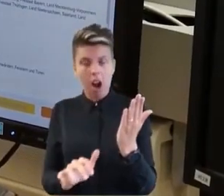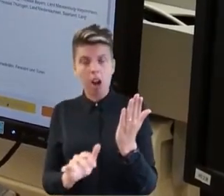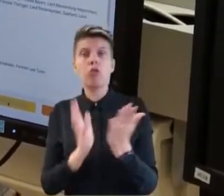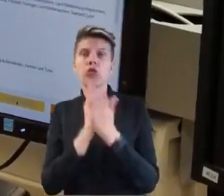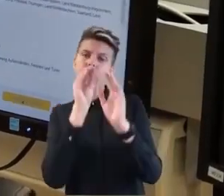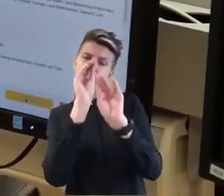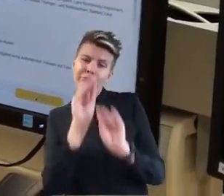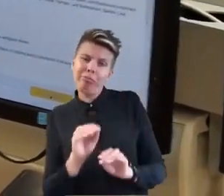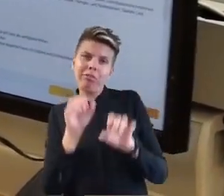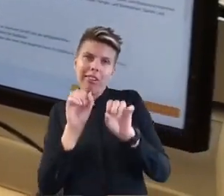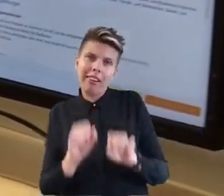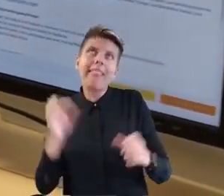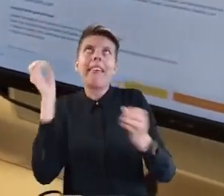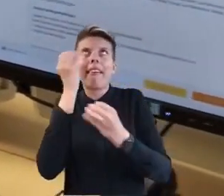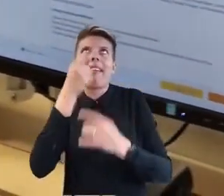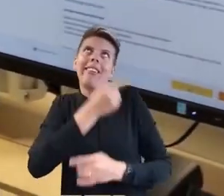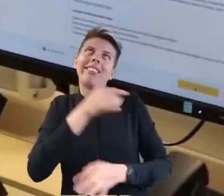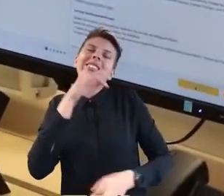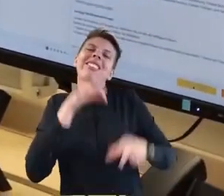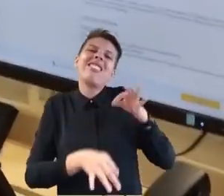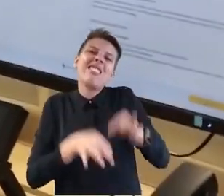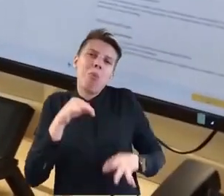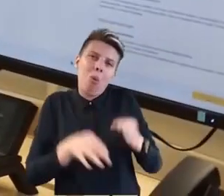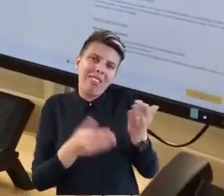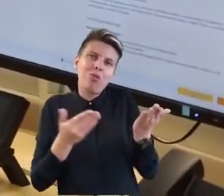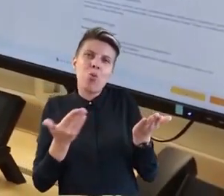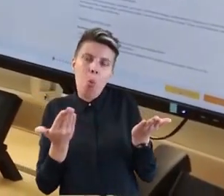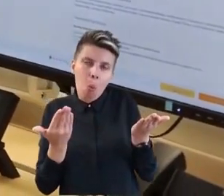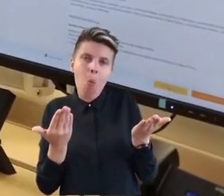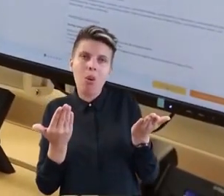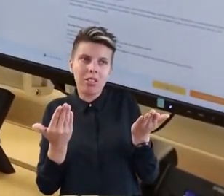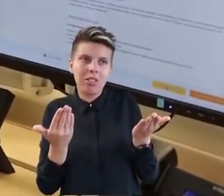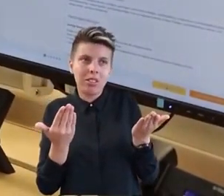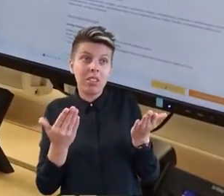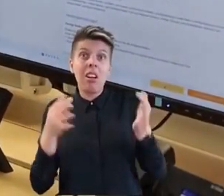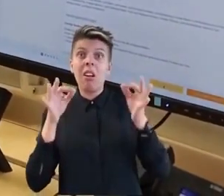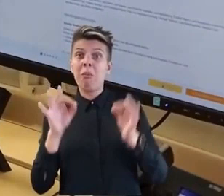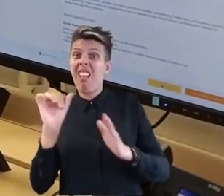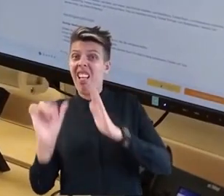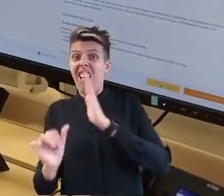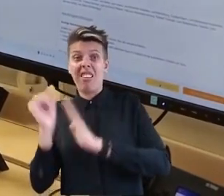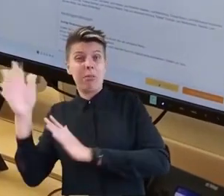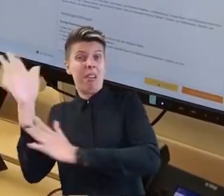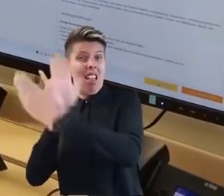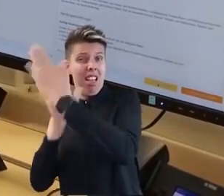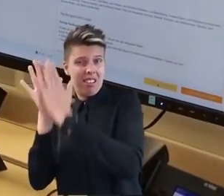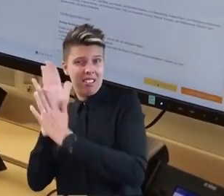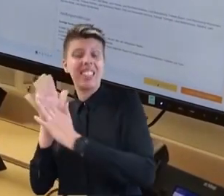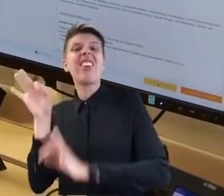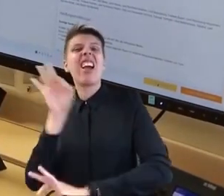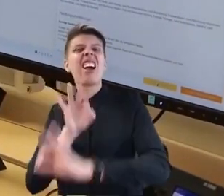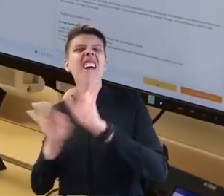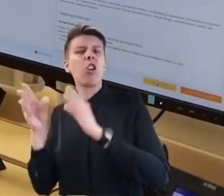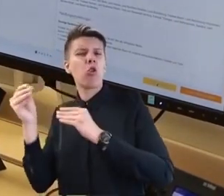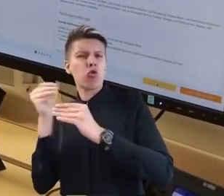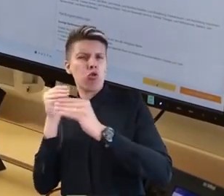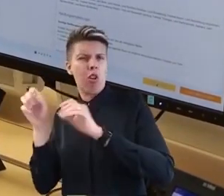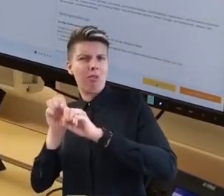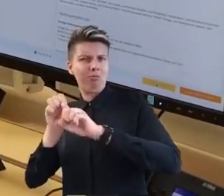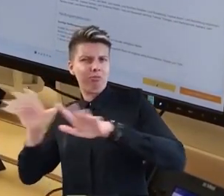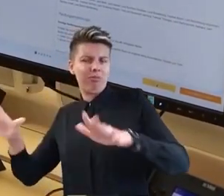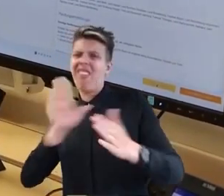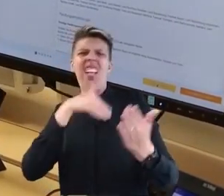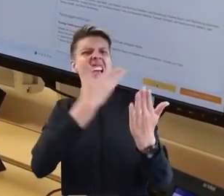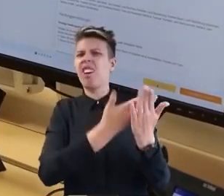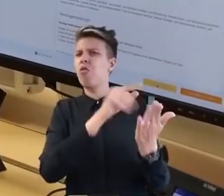werden hier aufgrund der unvorhergesehenen Lage in diesem Fall und auch, um es zu demonstrieren, ohne einen Entwurf